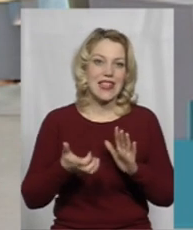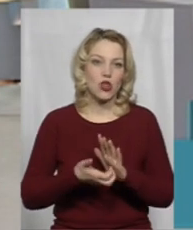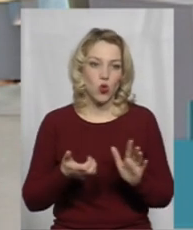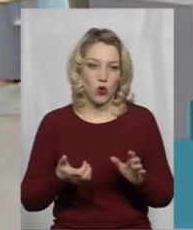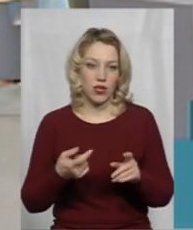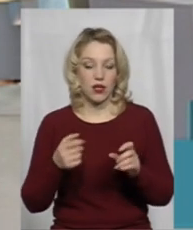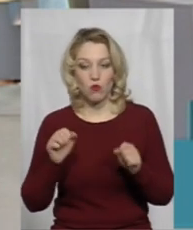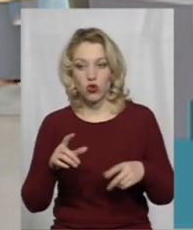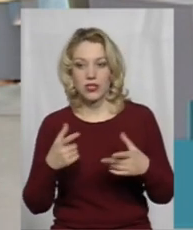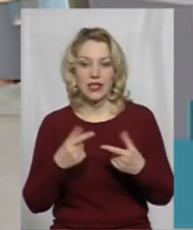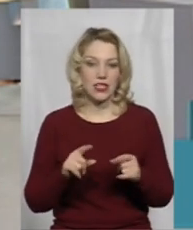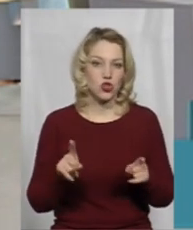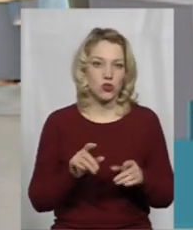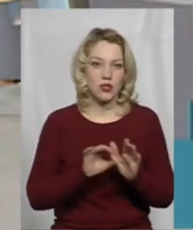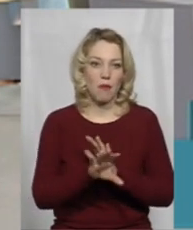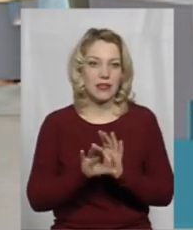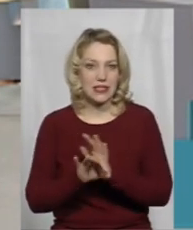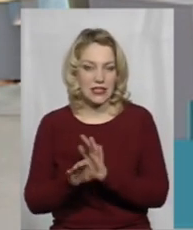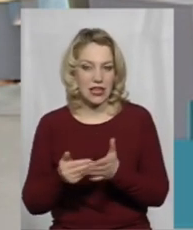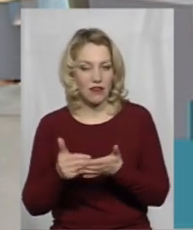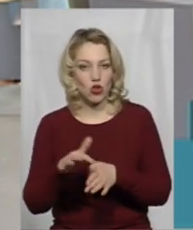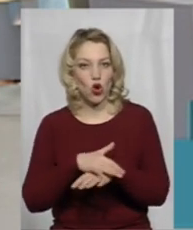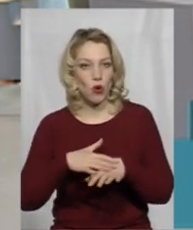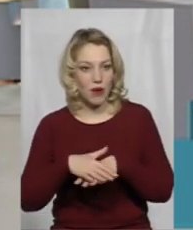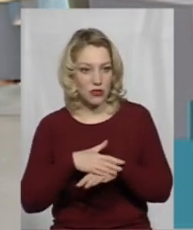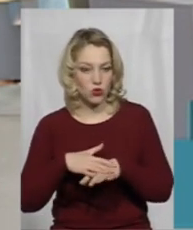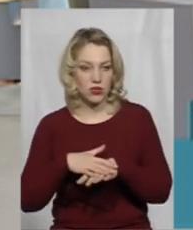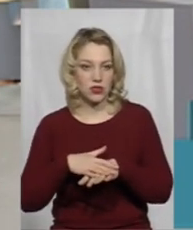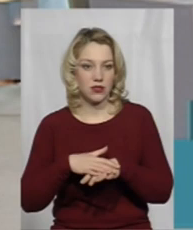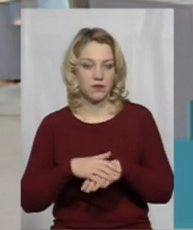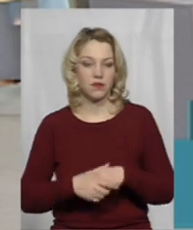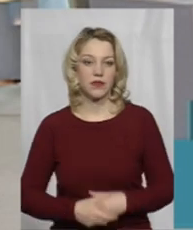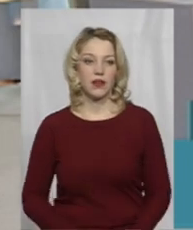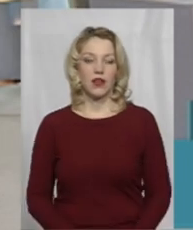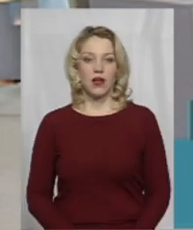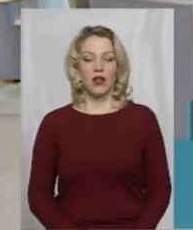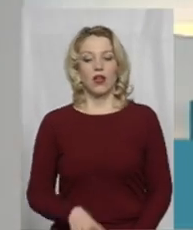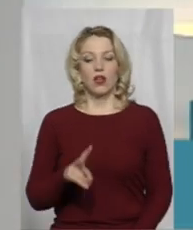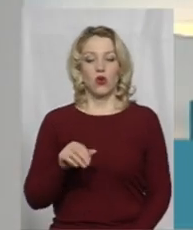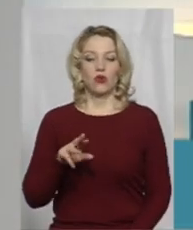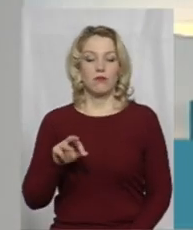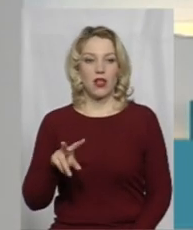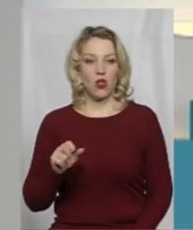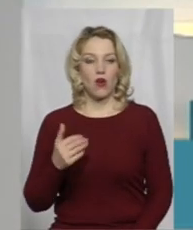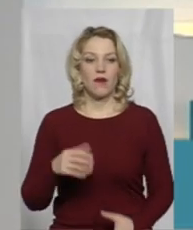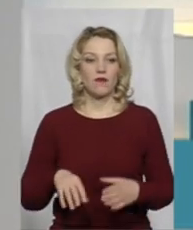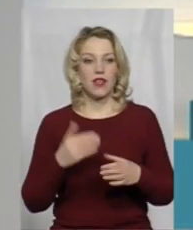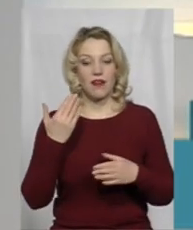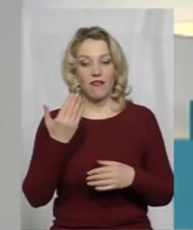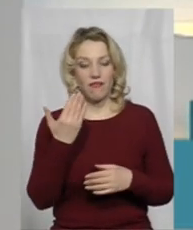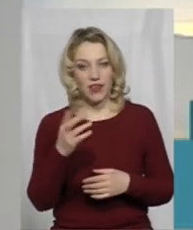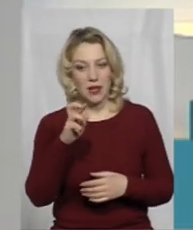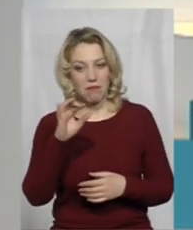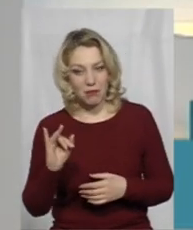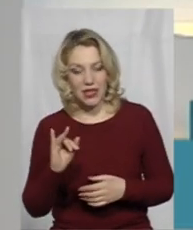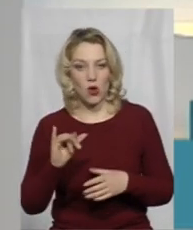десь можна щось підказати від громадськості. Пані Людмило, ви б участь взяли в